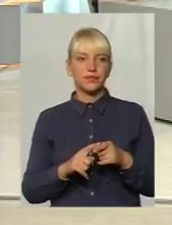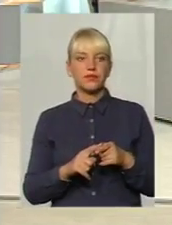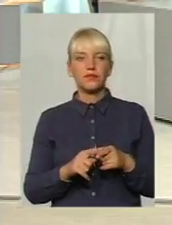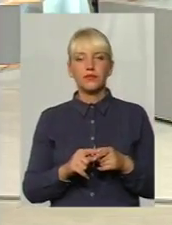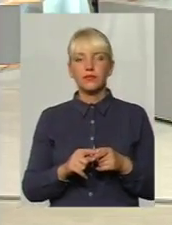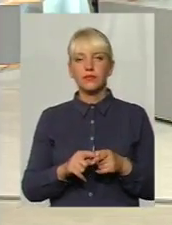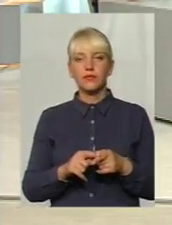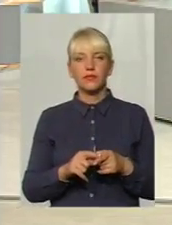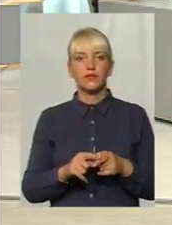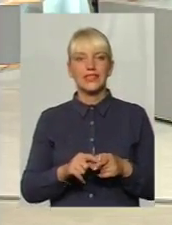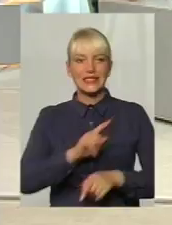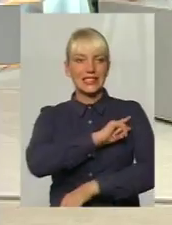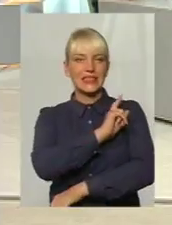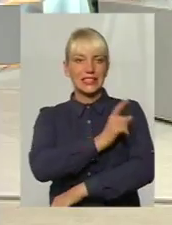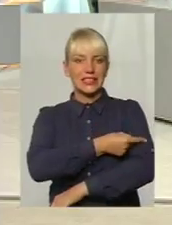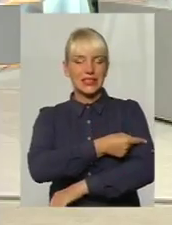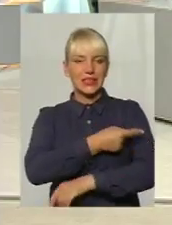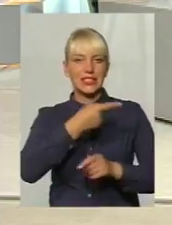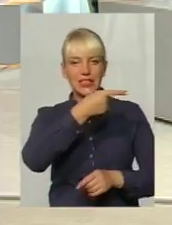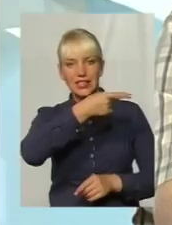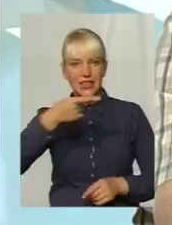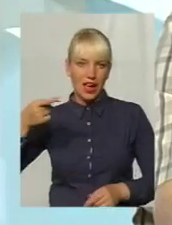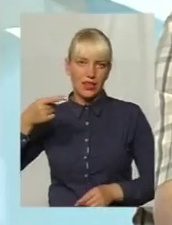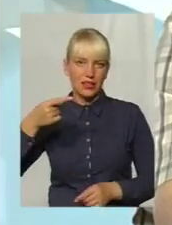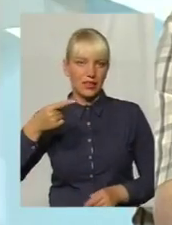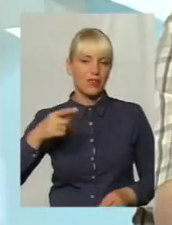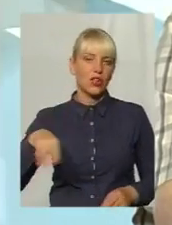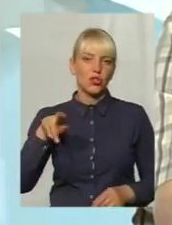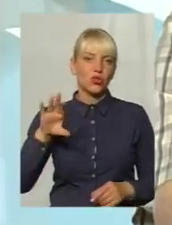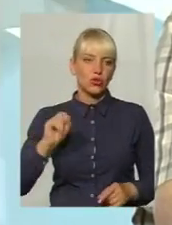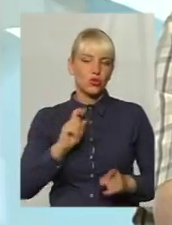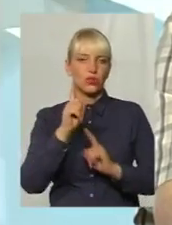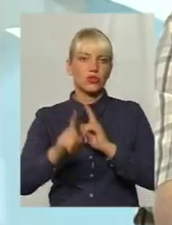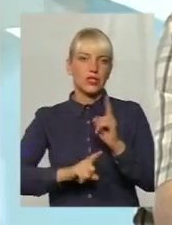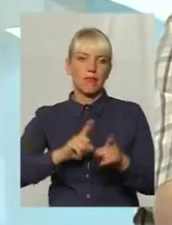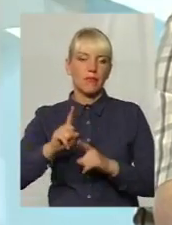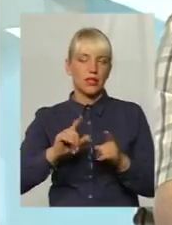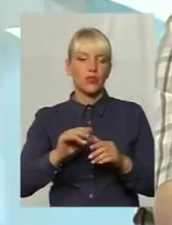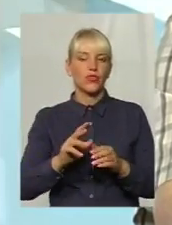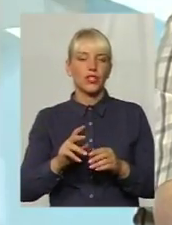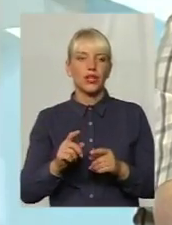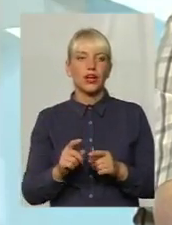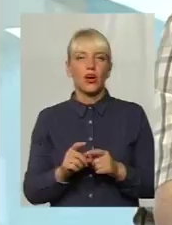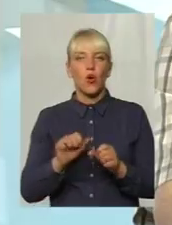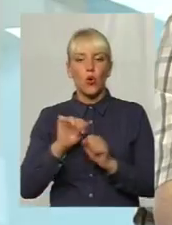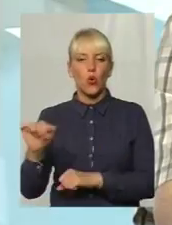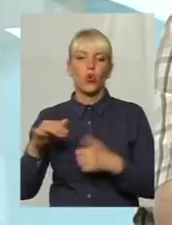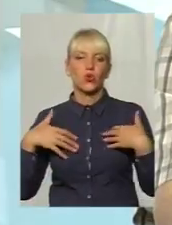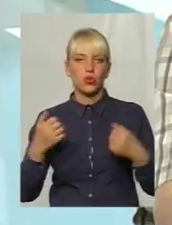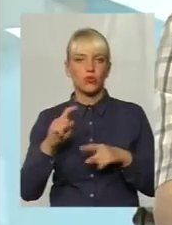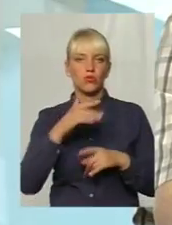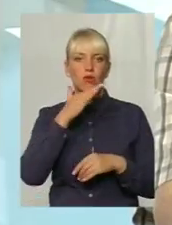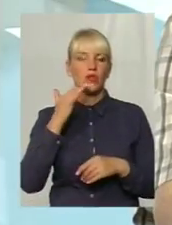це такий сильний негатив щодо змін в охороні здоров'я, тому що багато наших